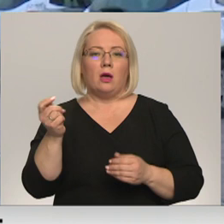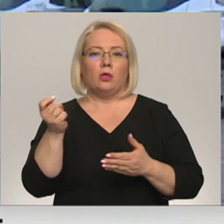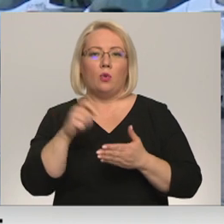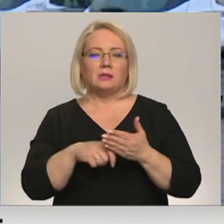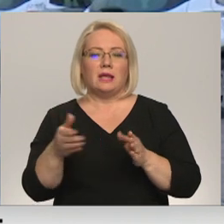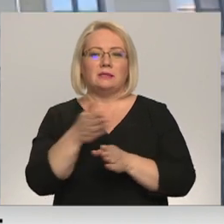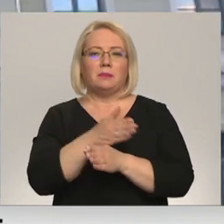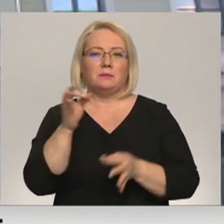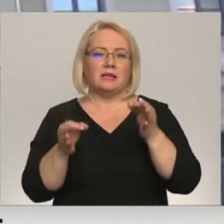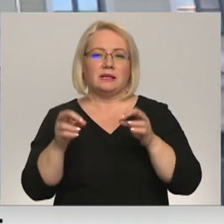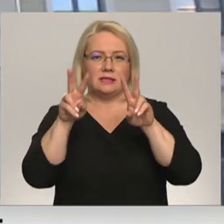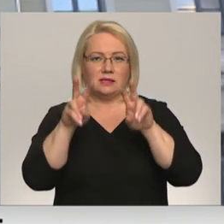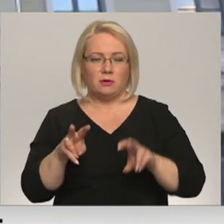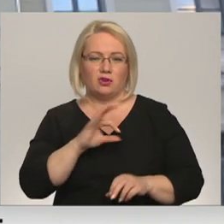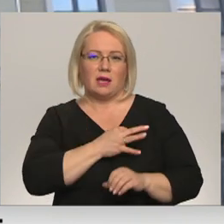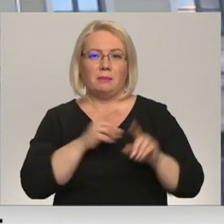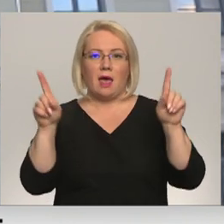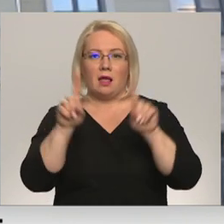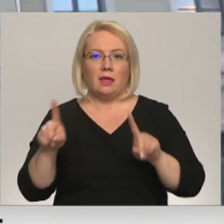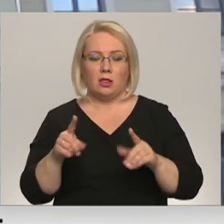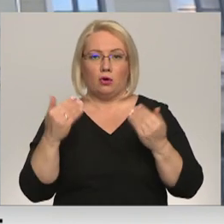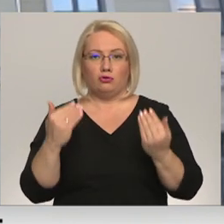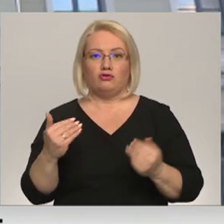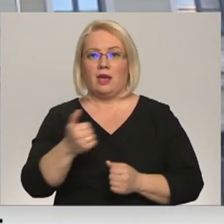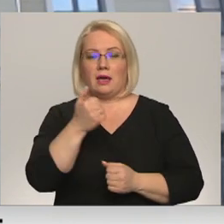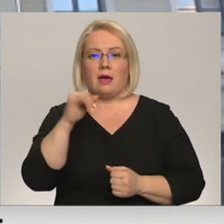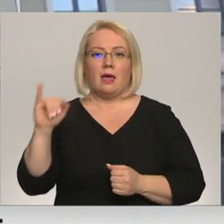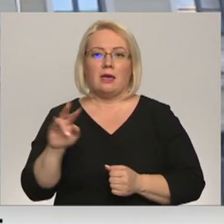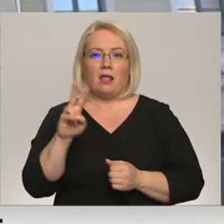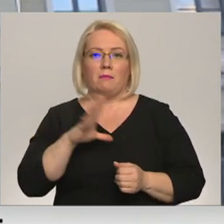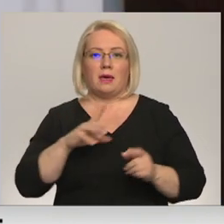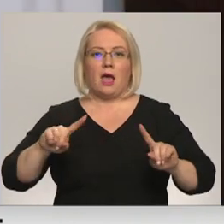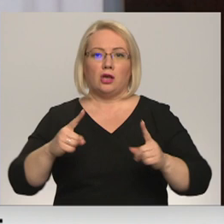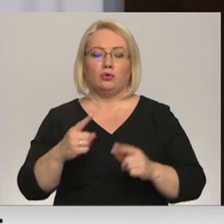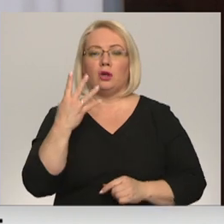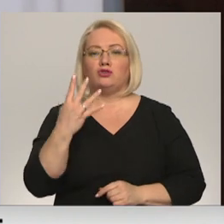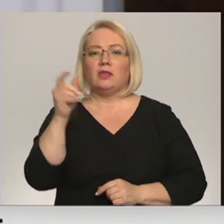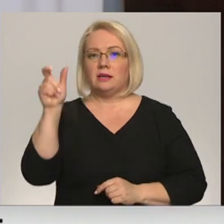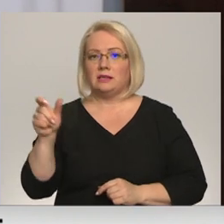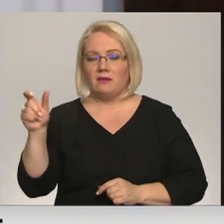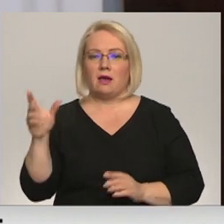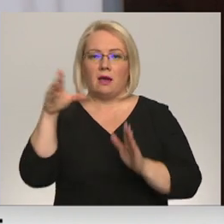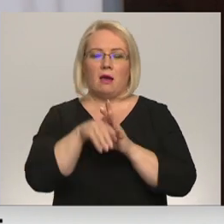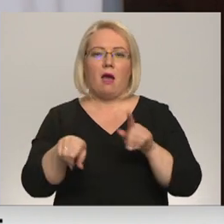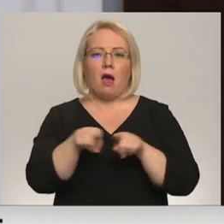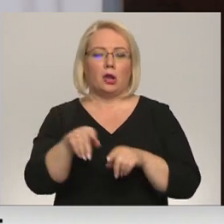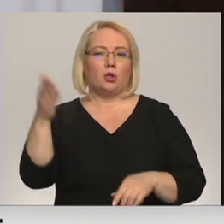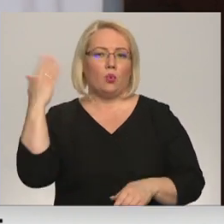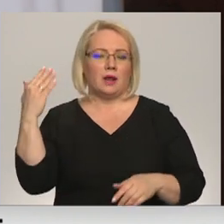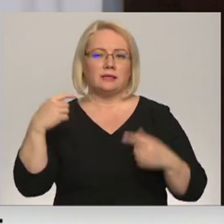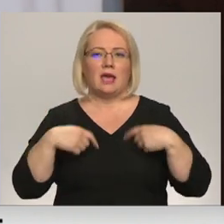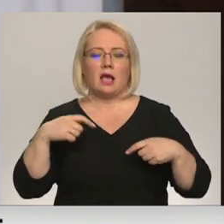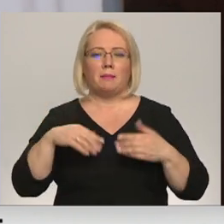pirms tiesas izmeklēšanu kriminālu procesā, kurā šā gada janvārī tikā izturētas četras personas, tostarp toreizējais Jēkapils